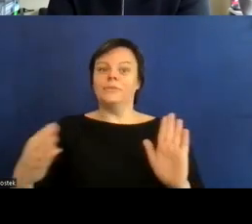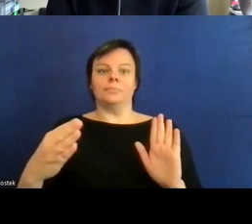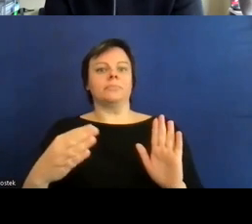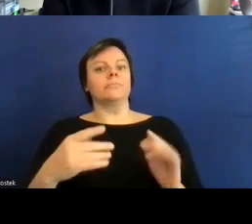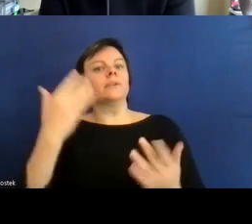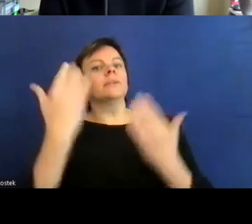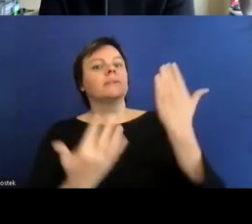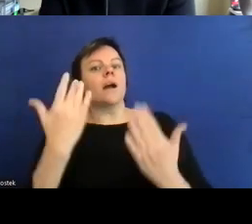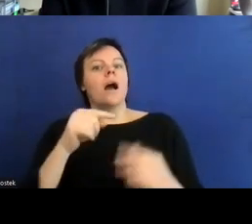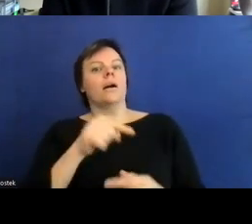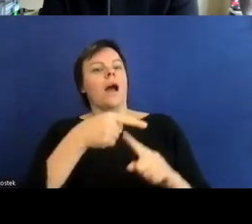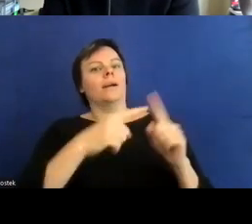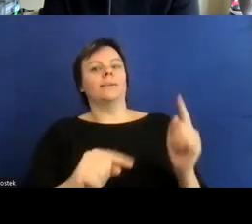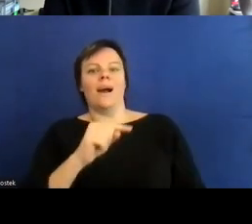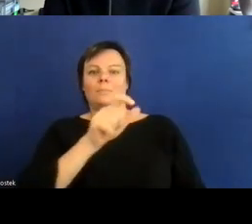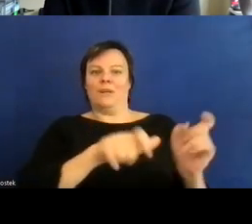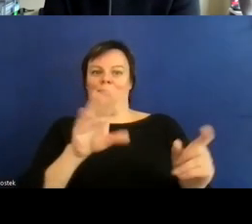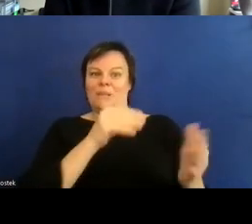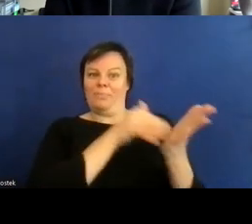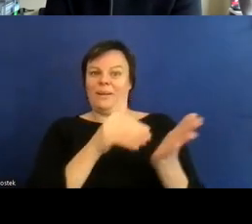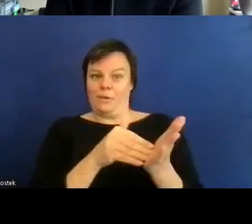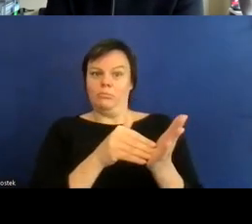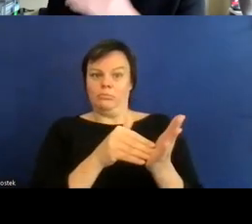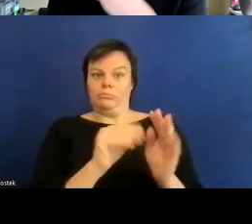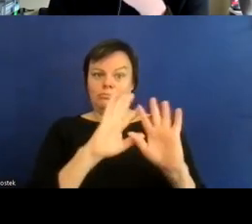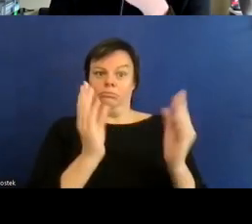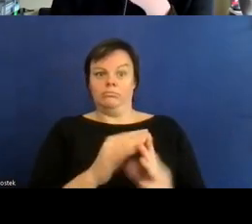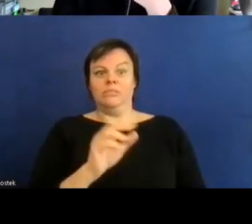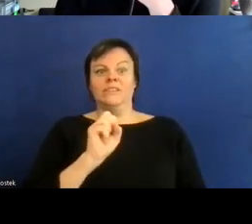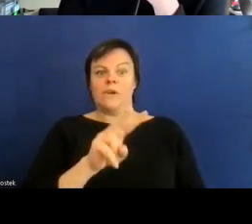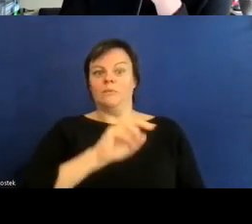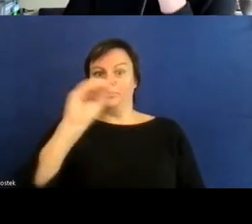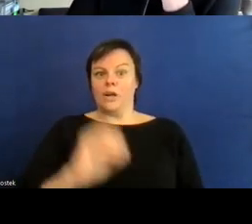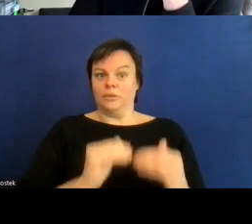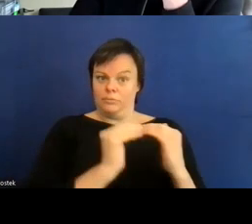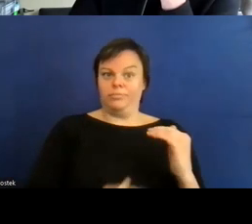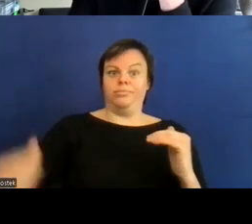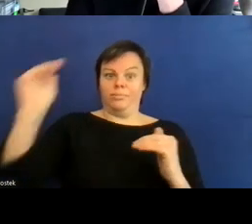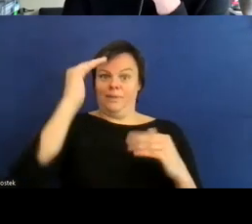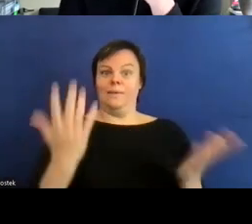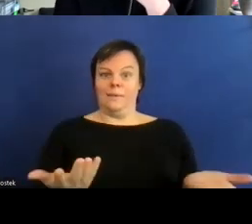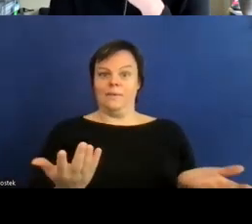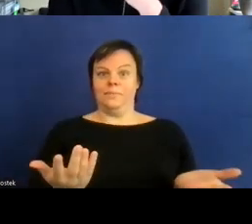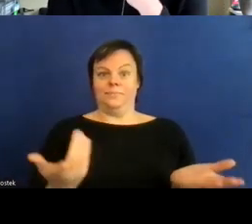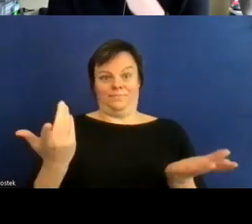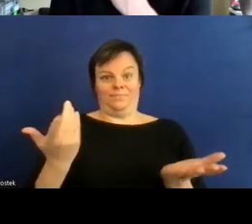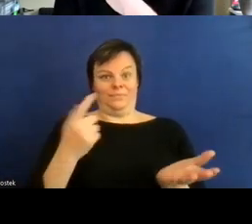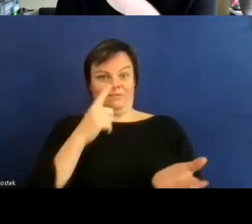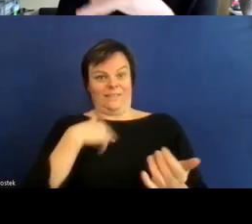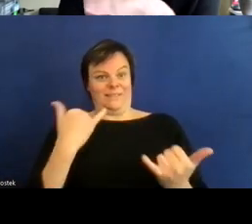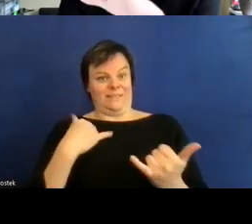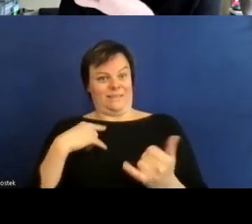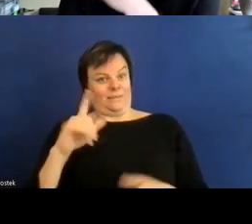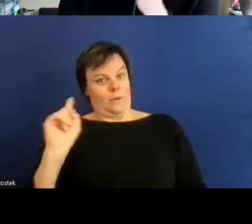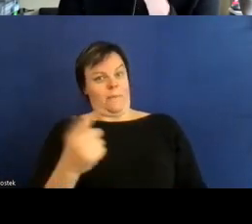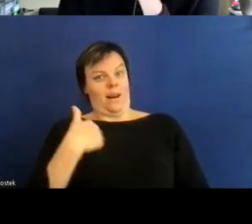und wenn ich jetzt dann quasi ihnen nochmal berichte in welchen